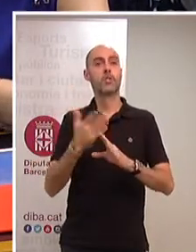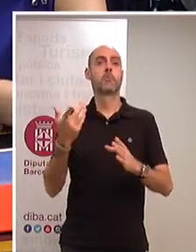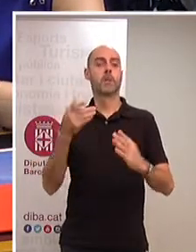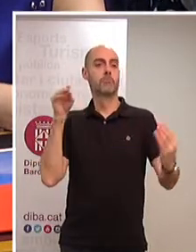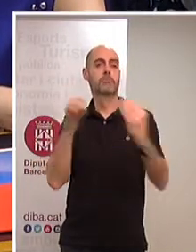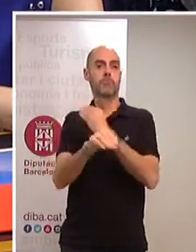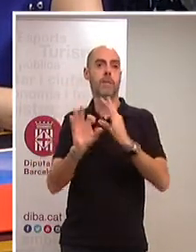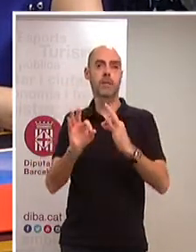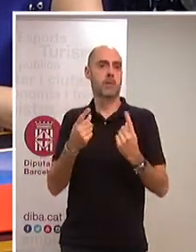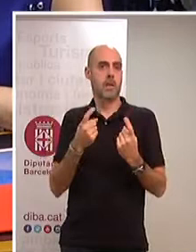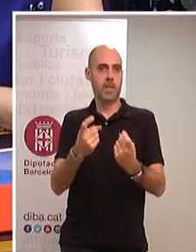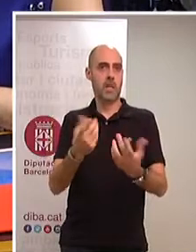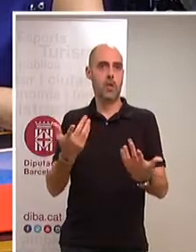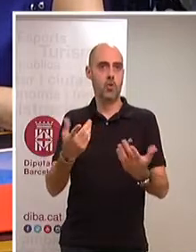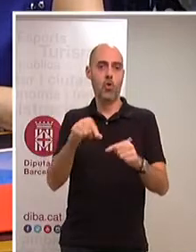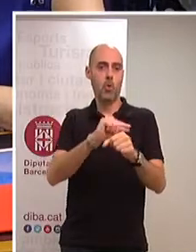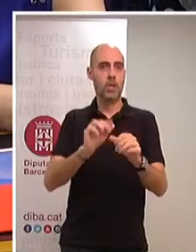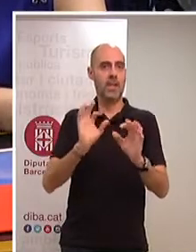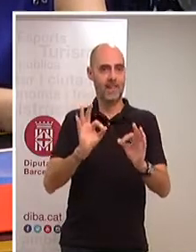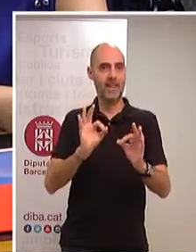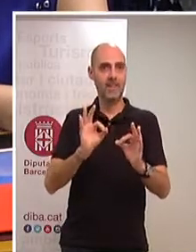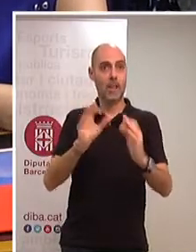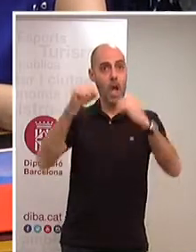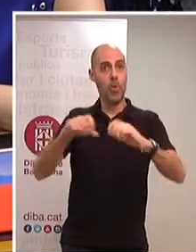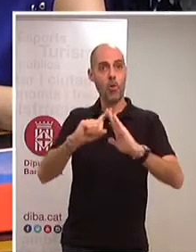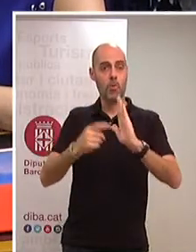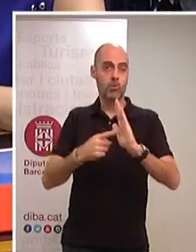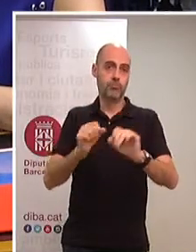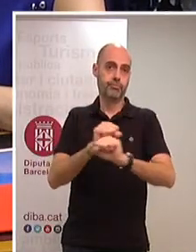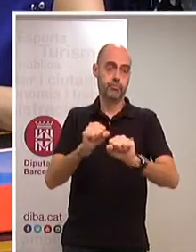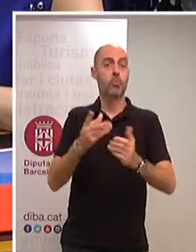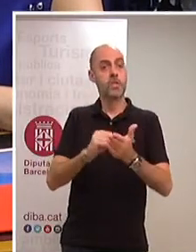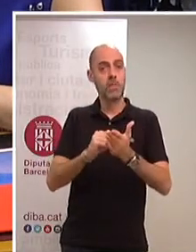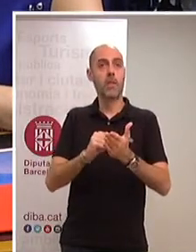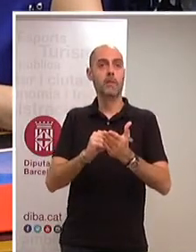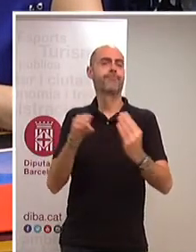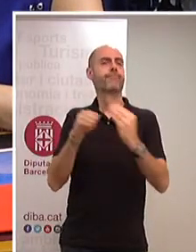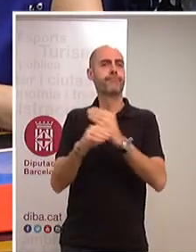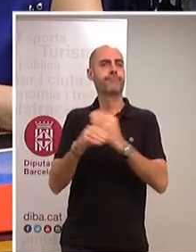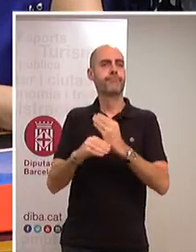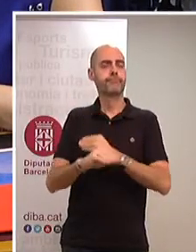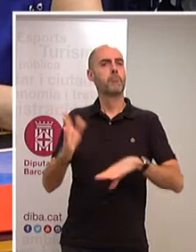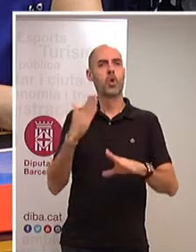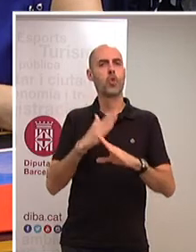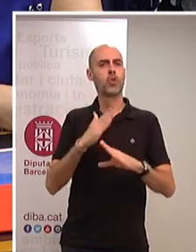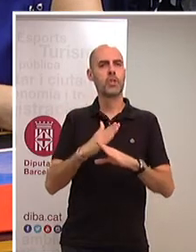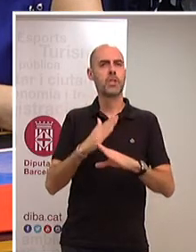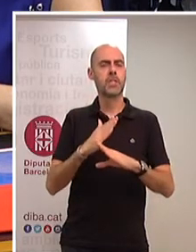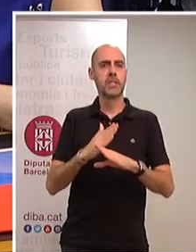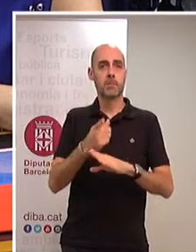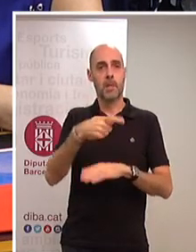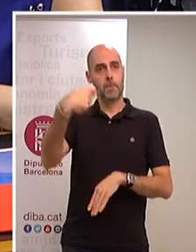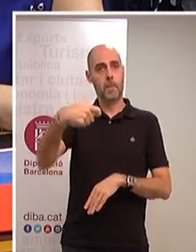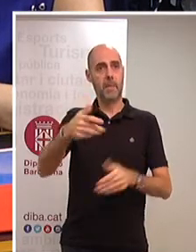necessària, en política hi ha coses en les que no hi hem estat d'acord, però sempre, per part d'aquesta